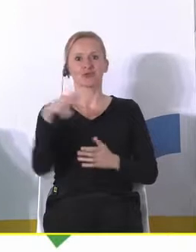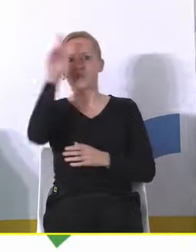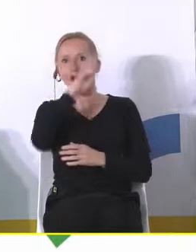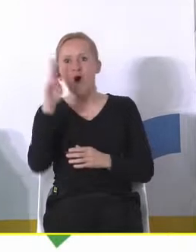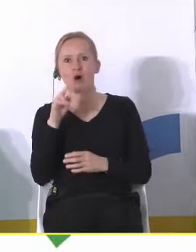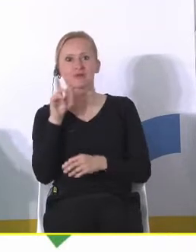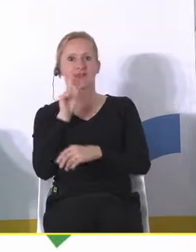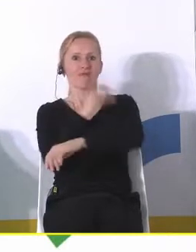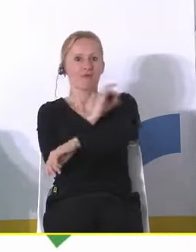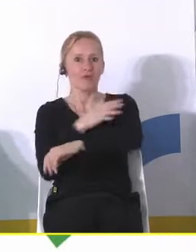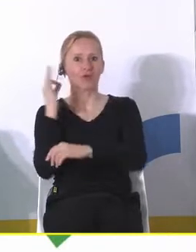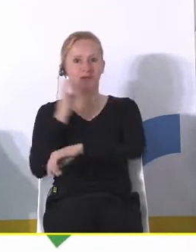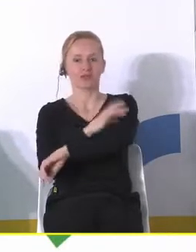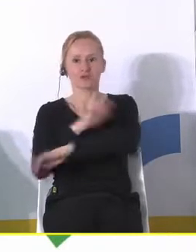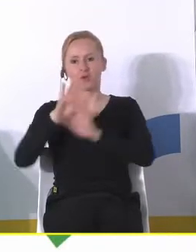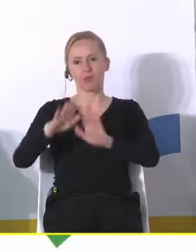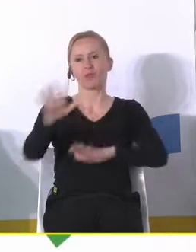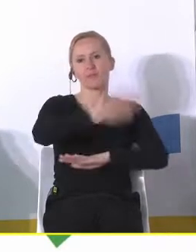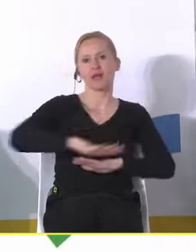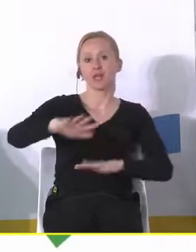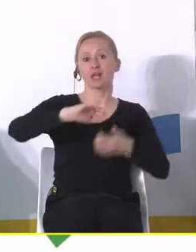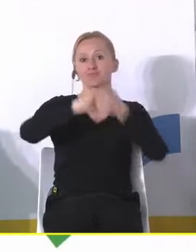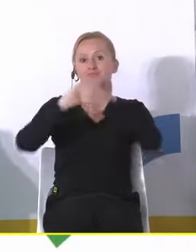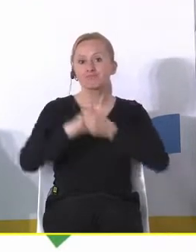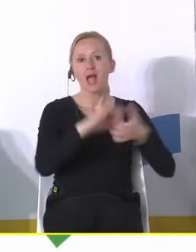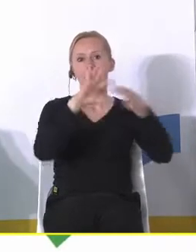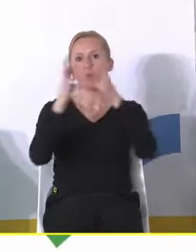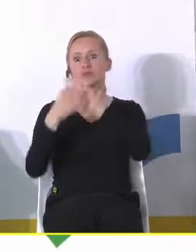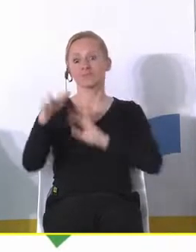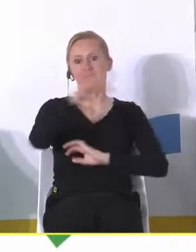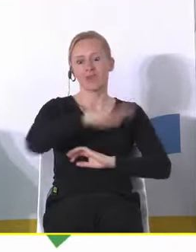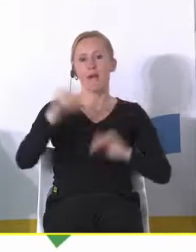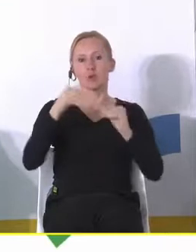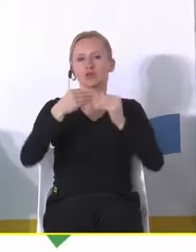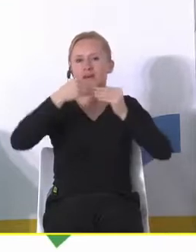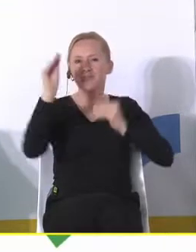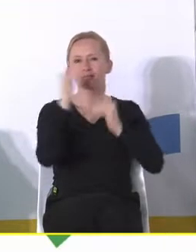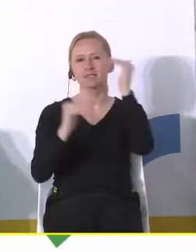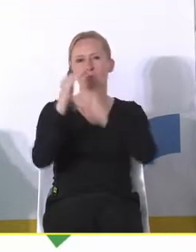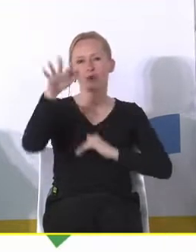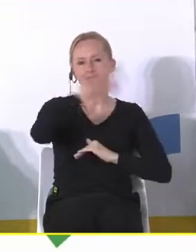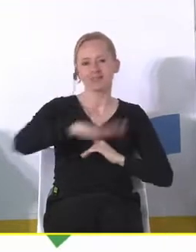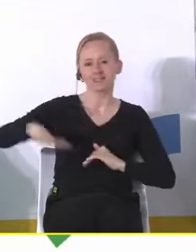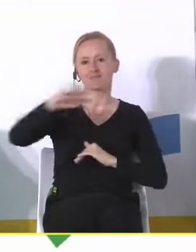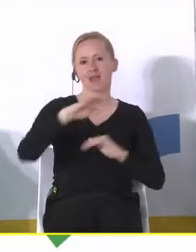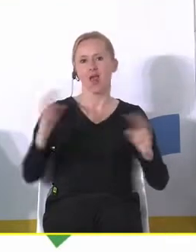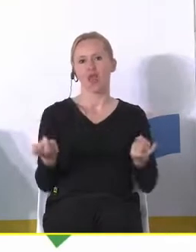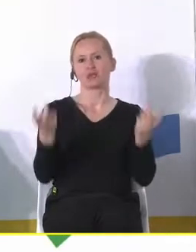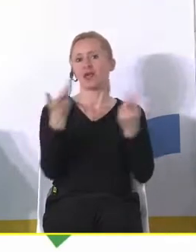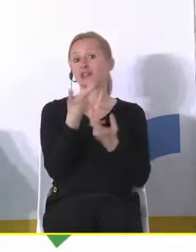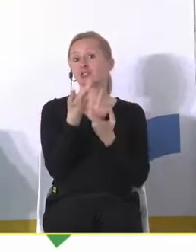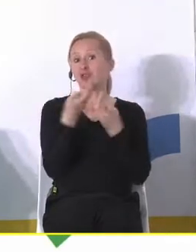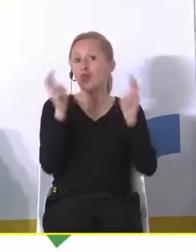dziadkiem, wujkiem, ciocią, czyli są więzy. I że na tych więzach można więcej zbudować, niż tworząc jakieś